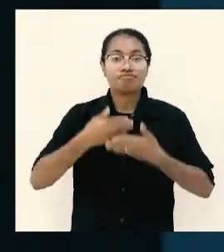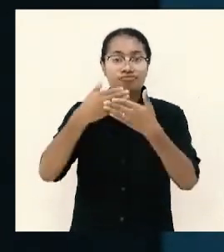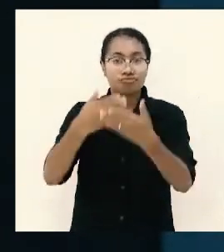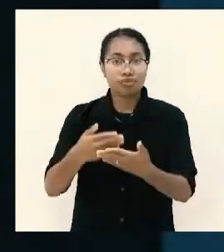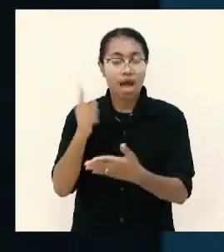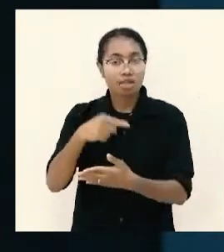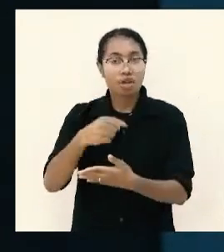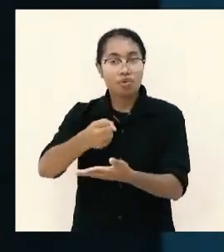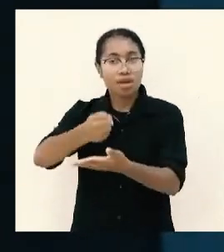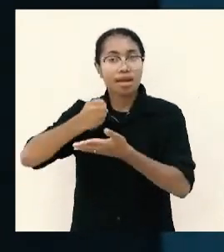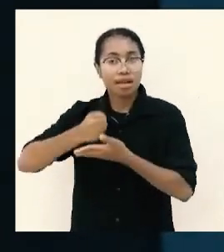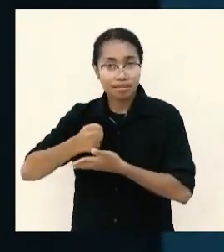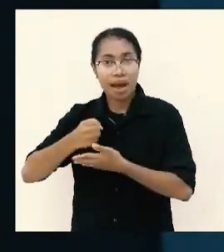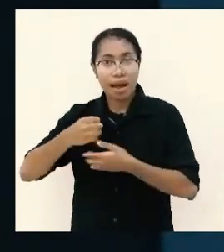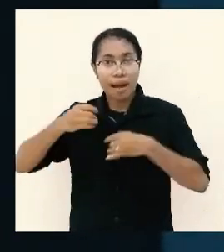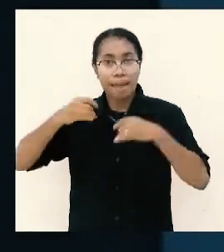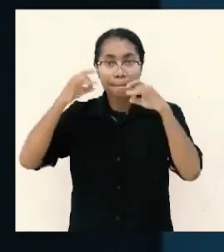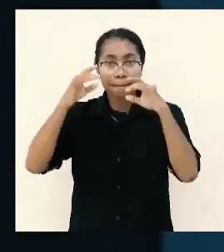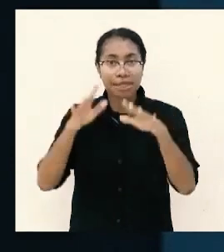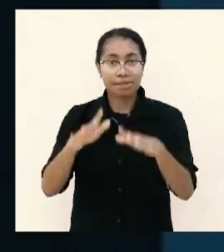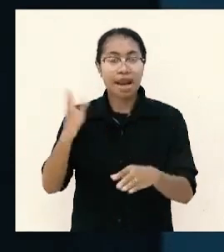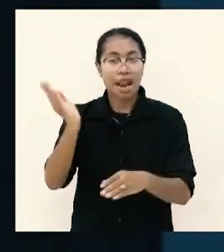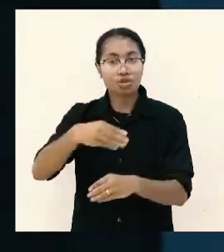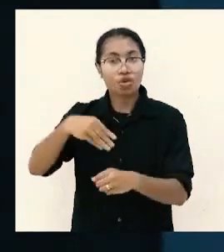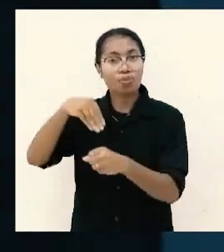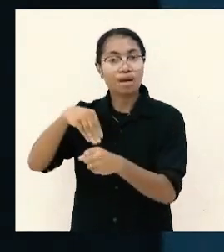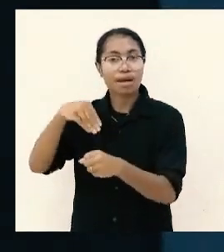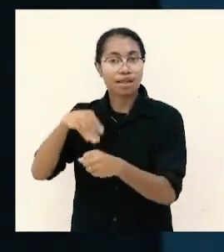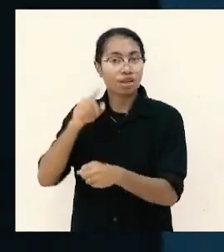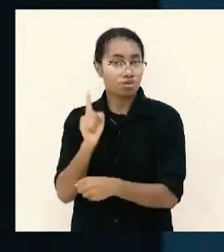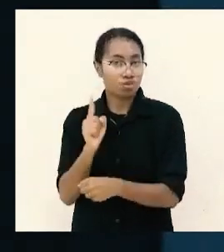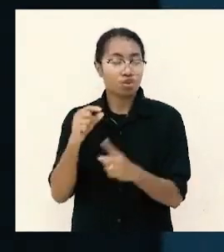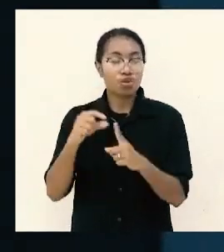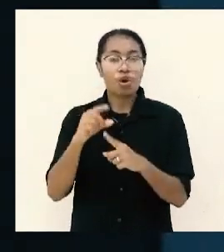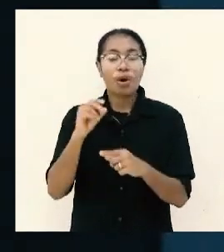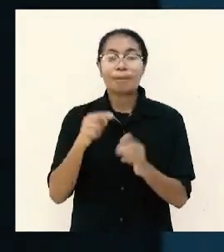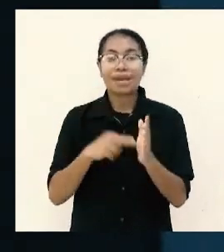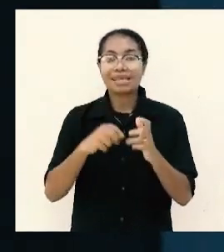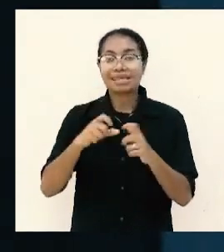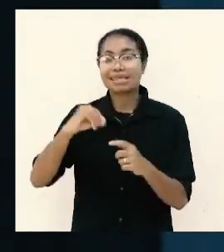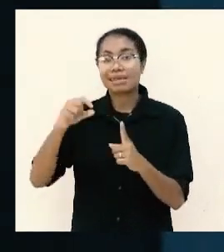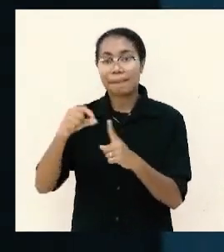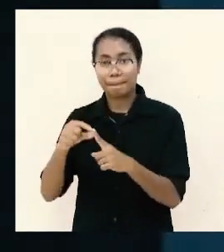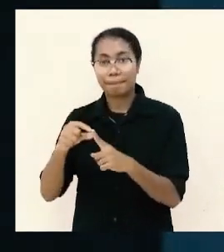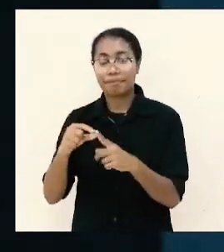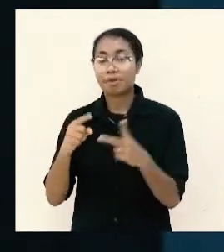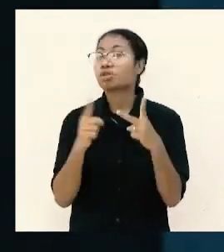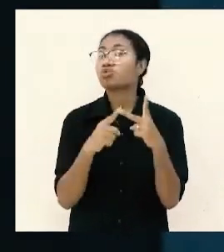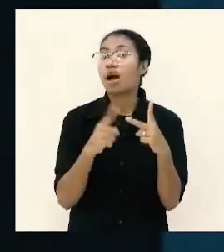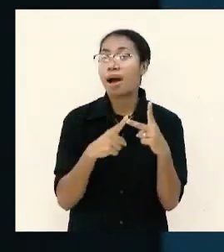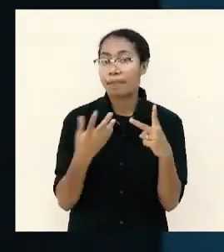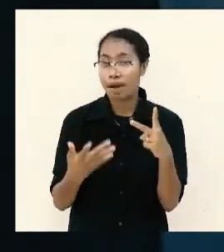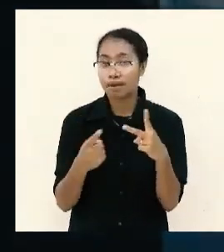menerima bersembahan ini prinsip Paulus prinsip yang kedua adalah